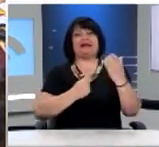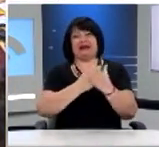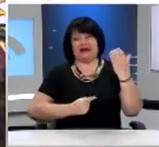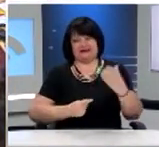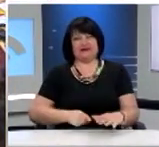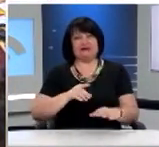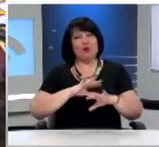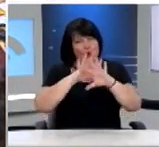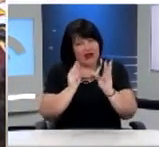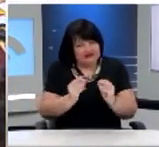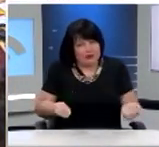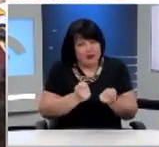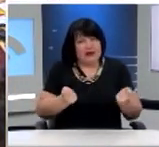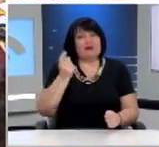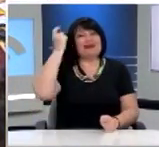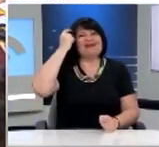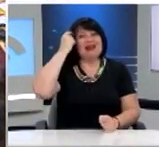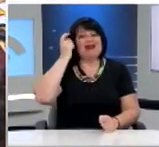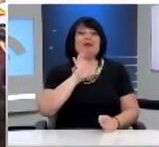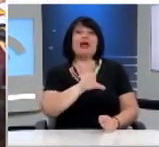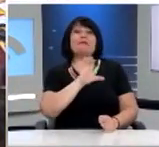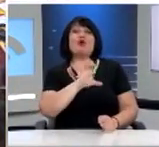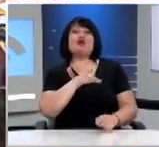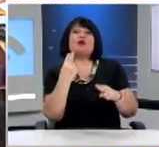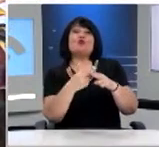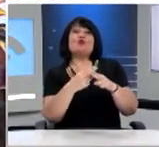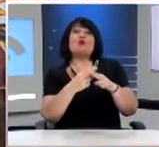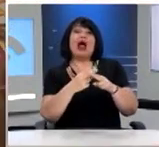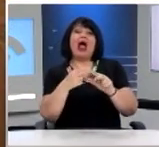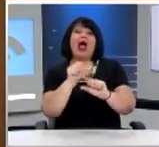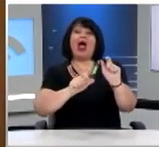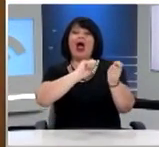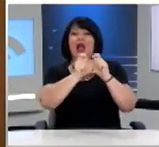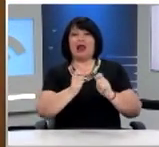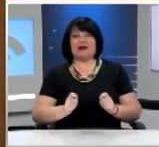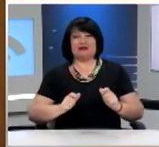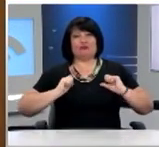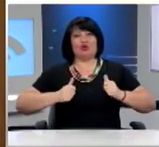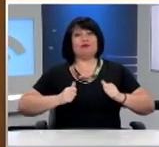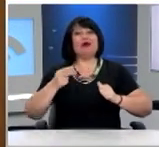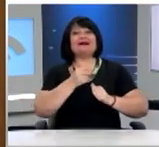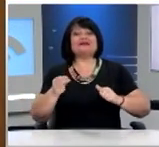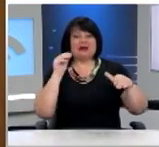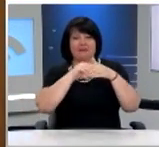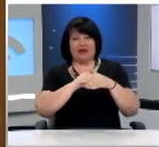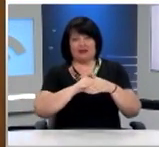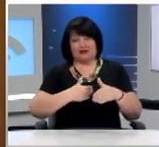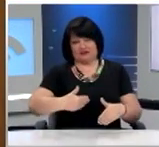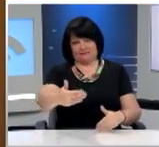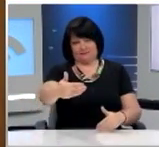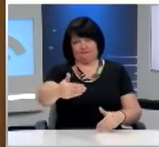κατανοητό το γεγονός ότι ζούμε σε μία εποχή κέρια αλλαγών. Κάθε πρωτοβουλία είναι μία επένδυση. Σε έναν κόσμο